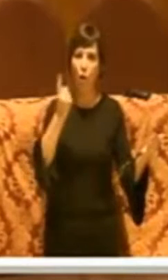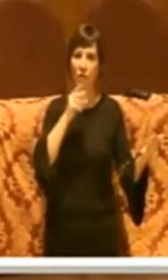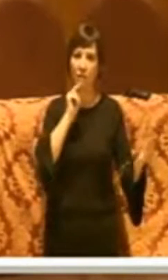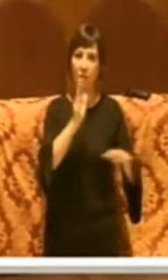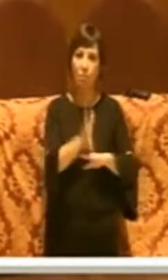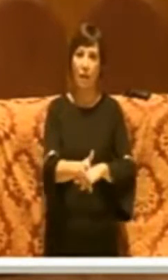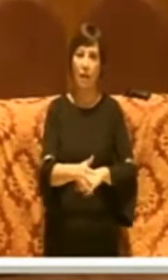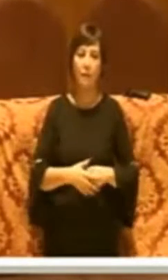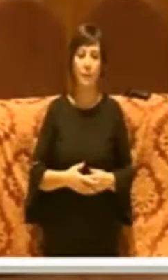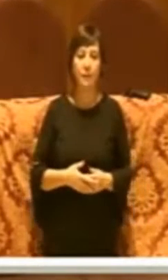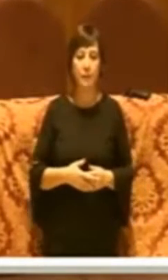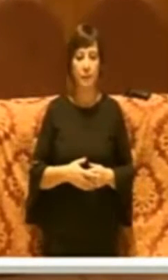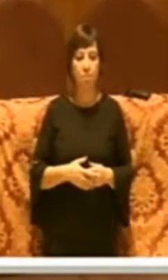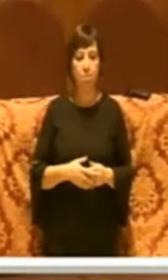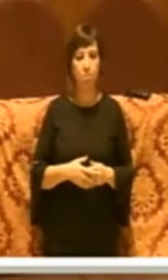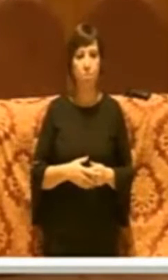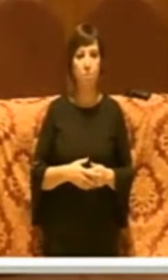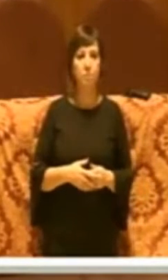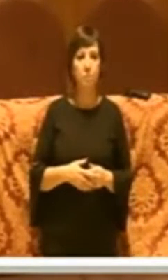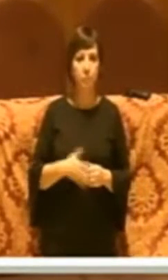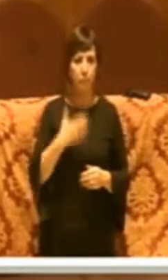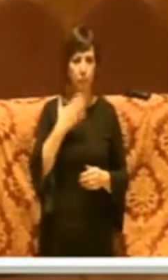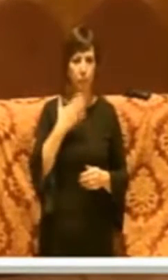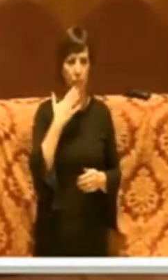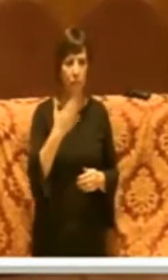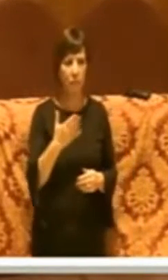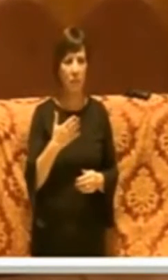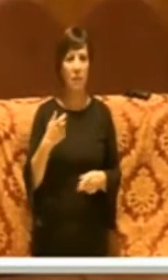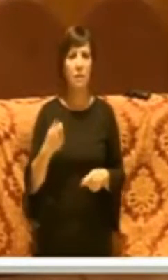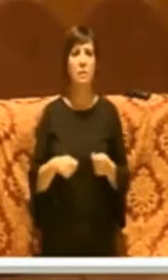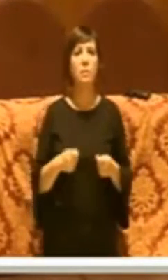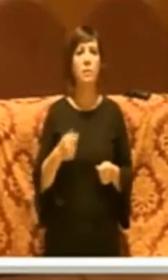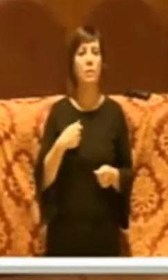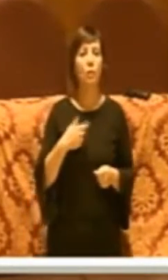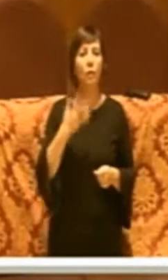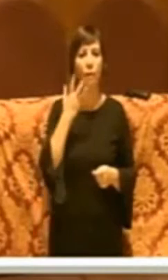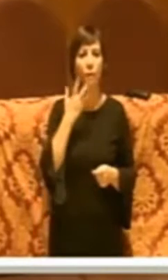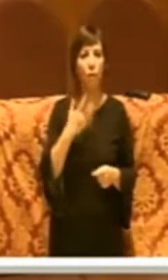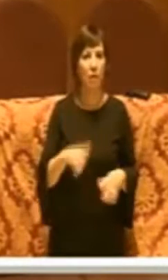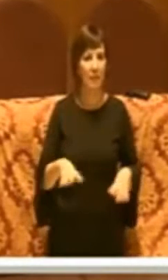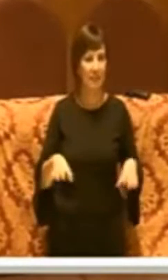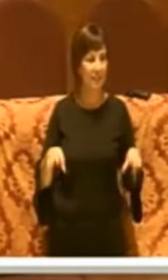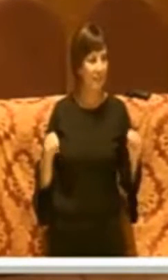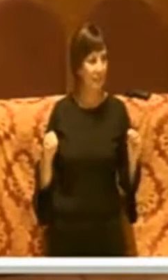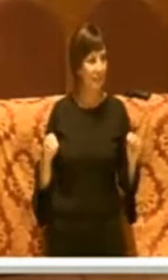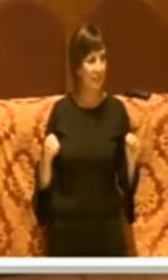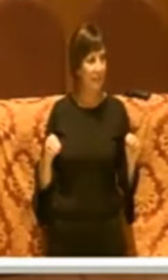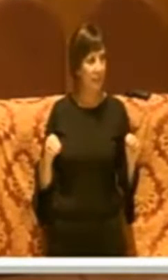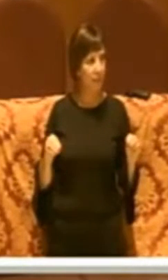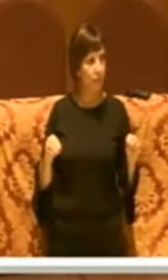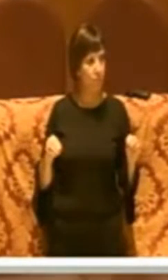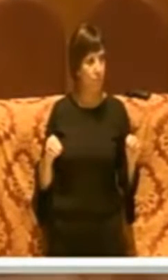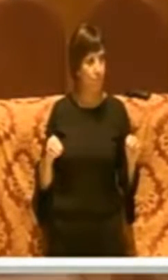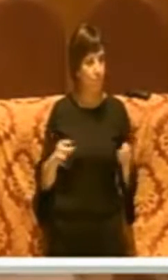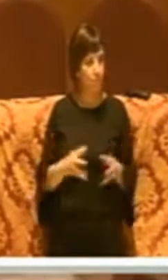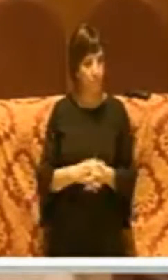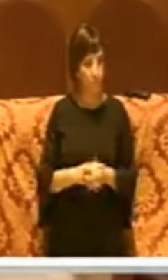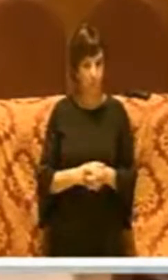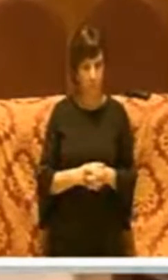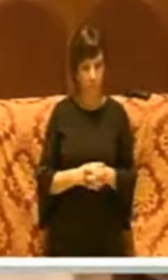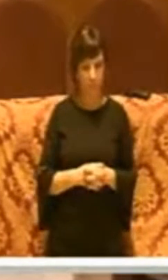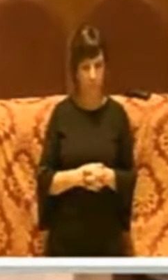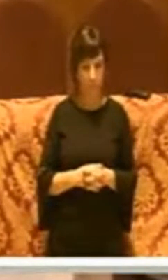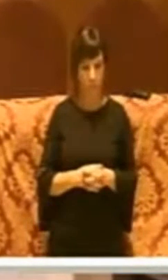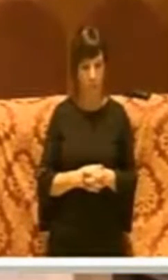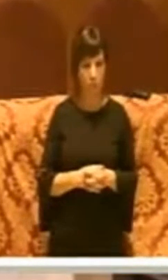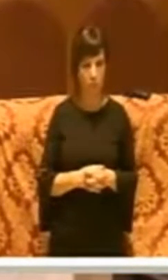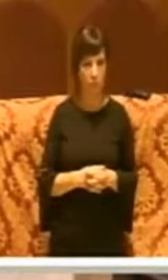Grazie Presidente. Allora, io vorrei iniziare da delle